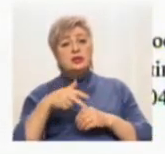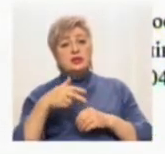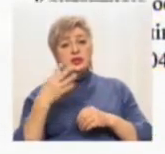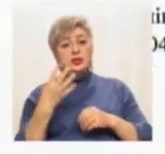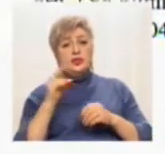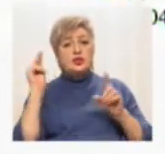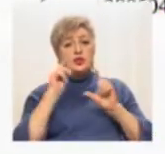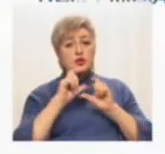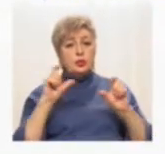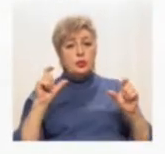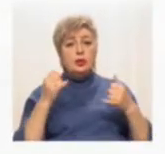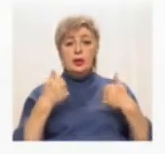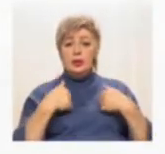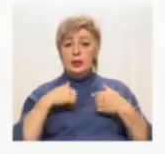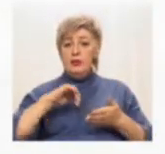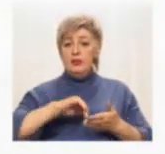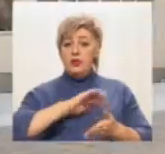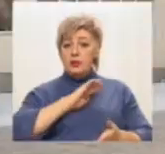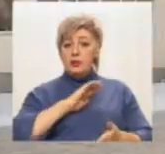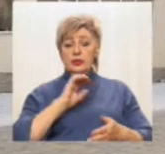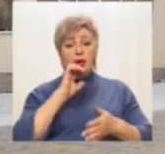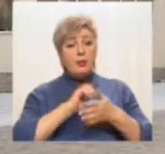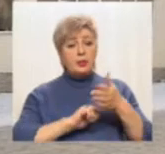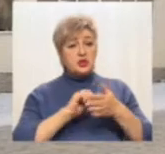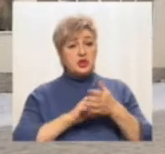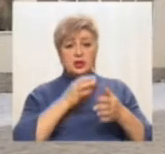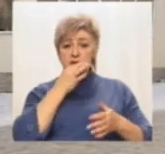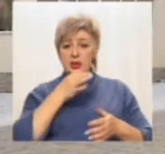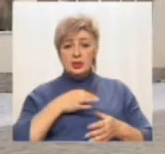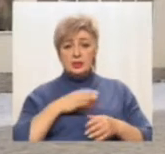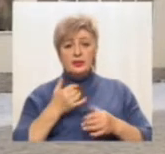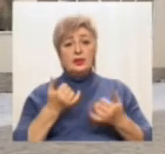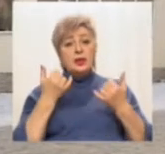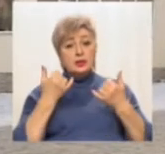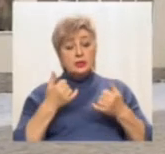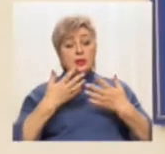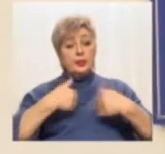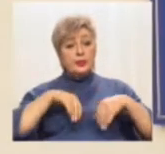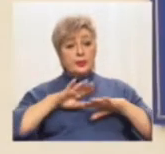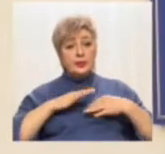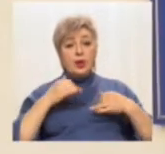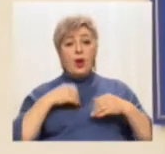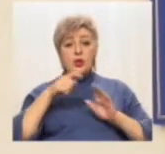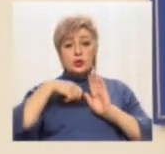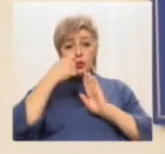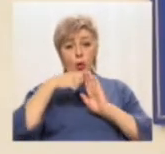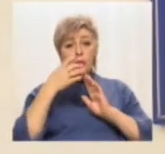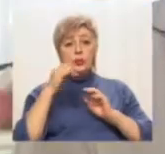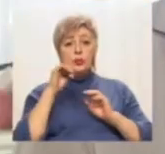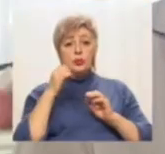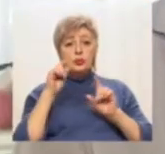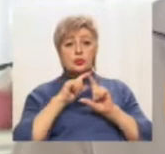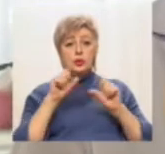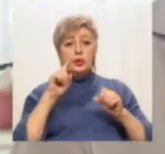школах. Нам відмовили. Причину не назвали. Натомість запропонували зйомку у школі номер 140.